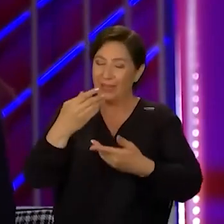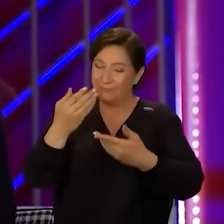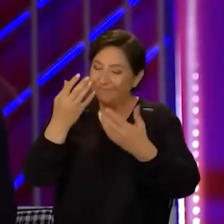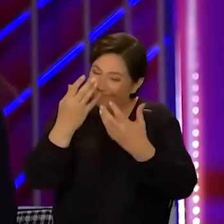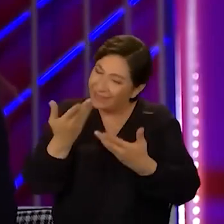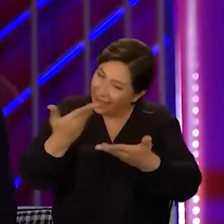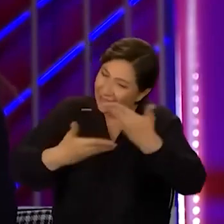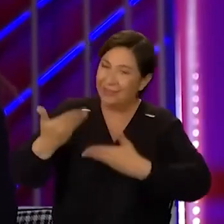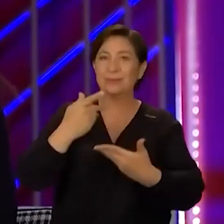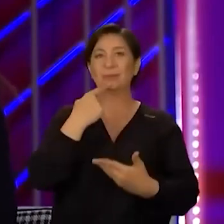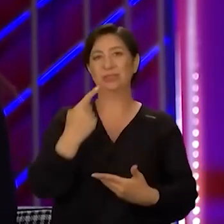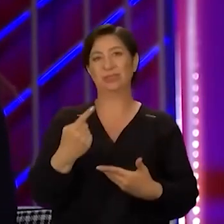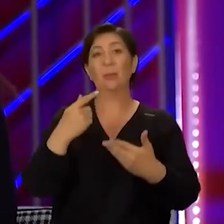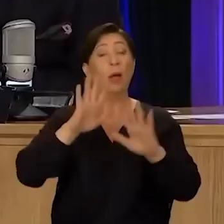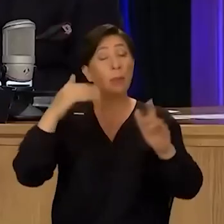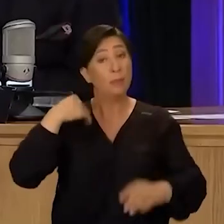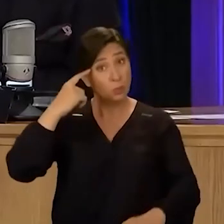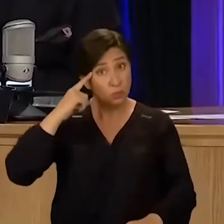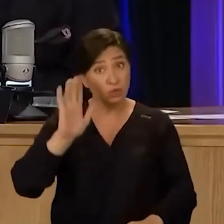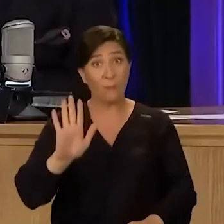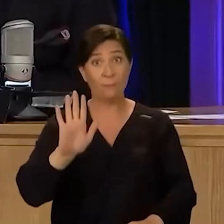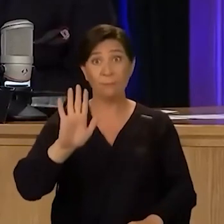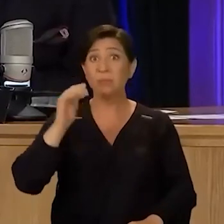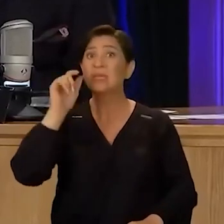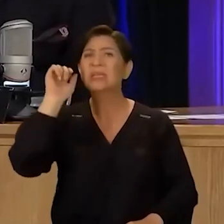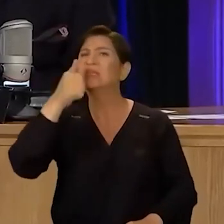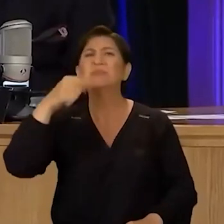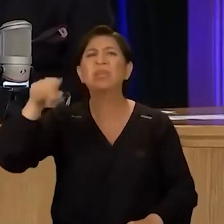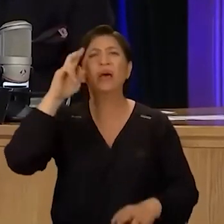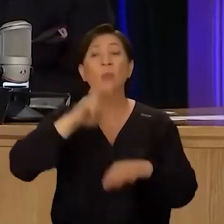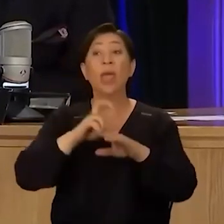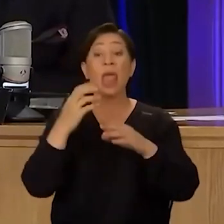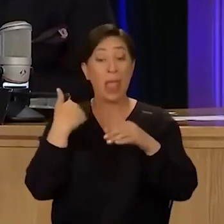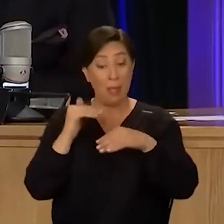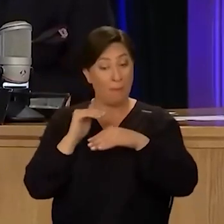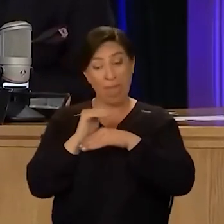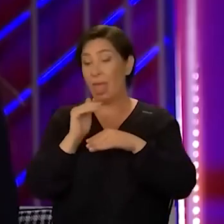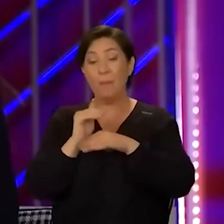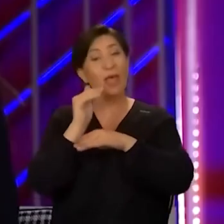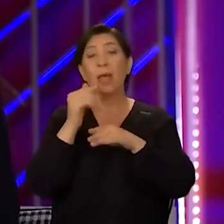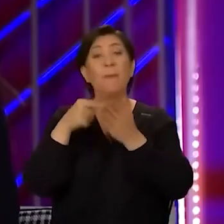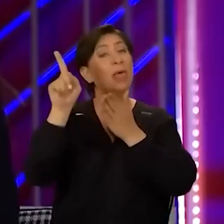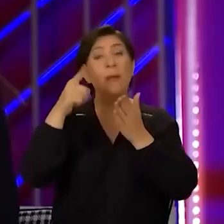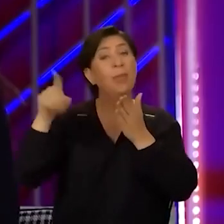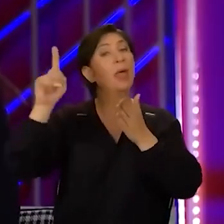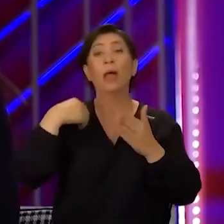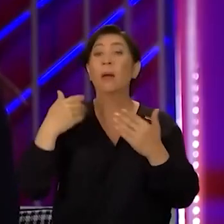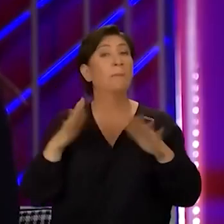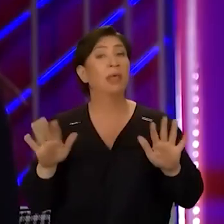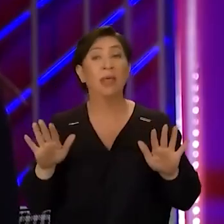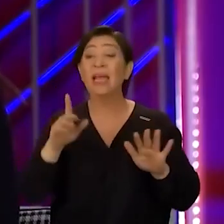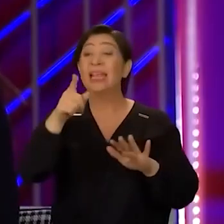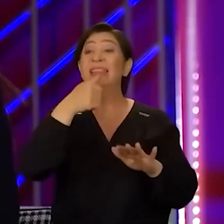kabul edeceğim. Bu düşüncem benim. Bir sürü insan da aynı şeyi düşünüyor ve kimse hatırlamıyor. Çünkü yaşanmışlıkları çok fazla olan Kimse,